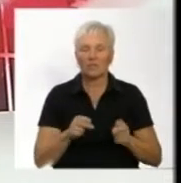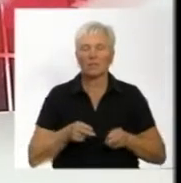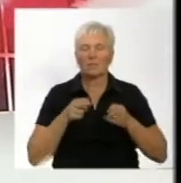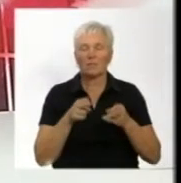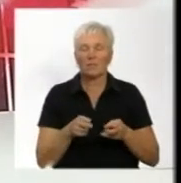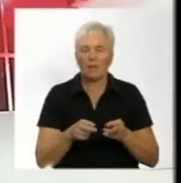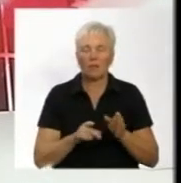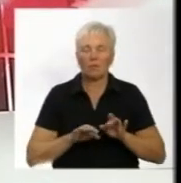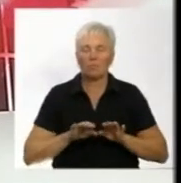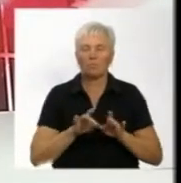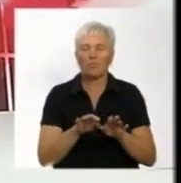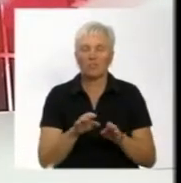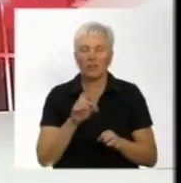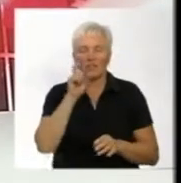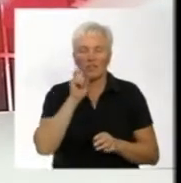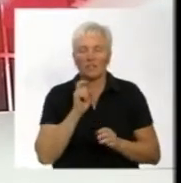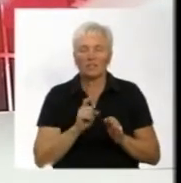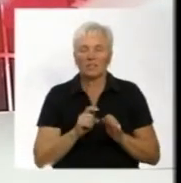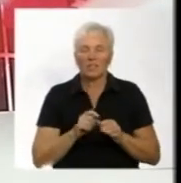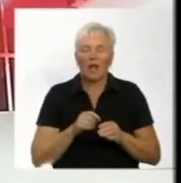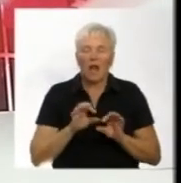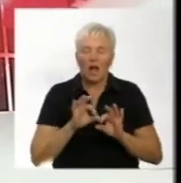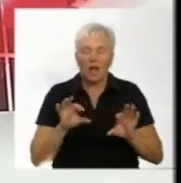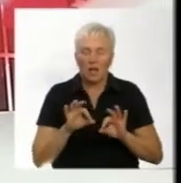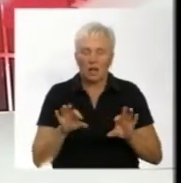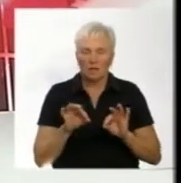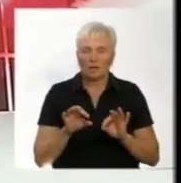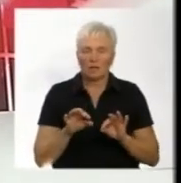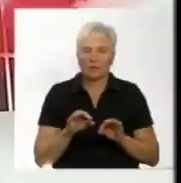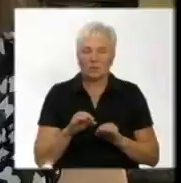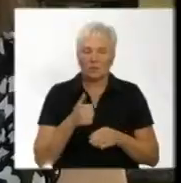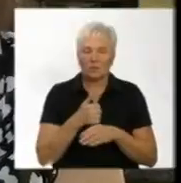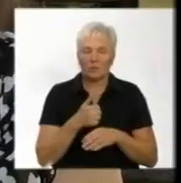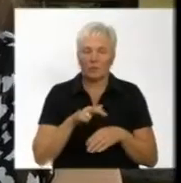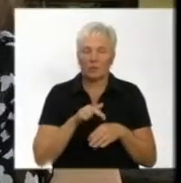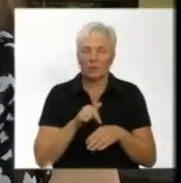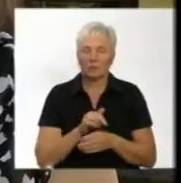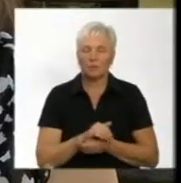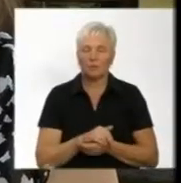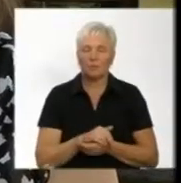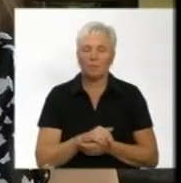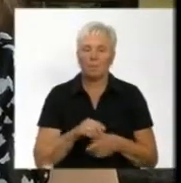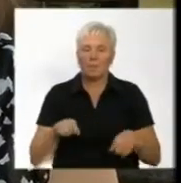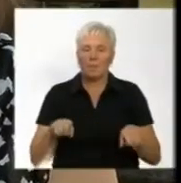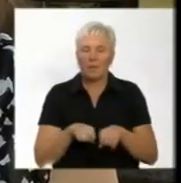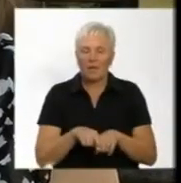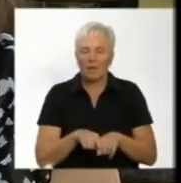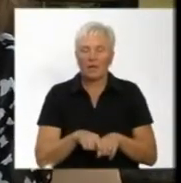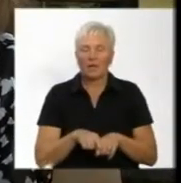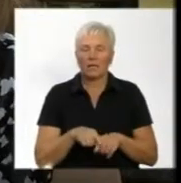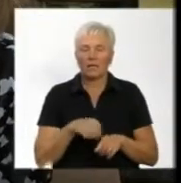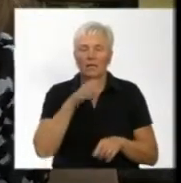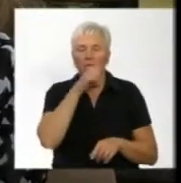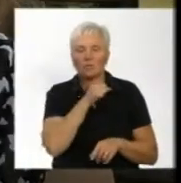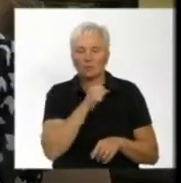Розповіла Суспільному у Вінниччині речниця поліції області Анна Олійник. Такий злочин карається або